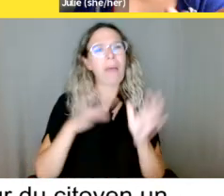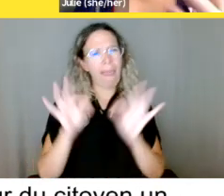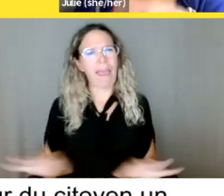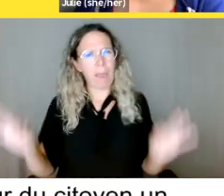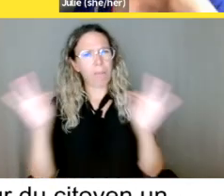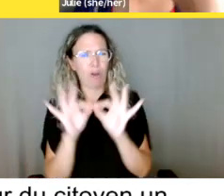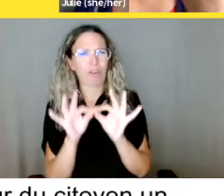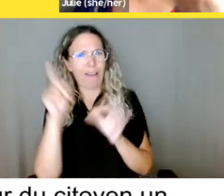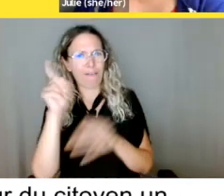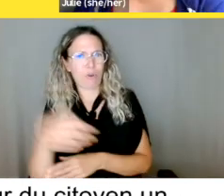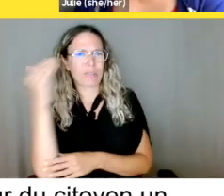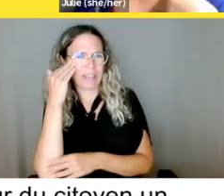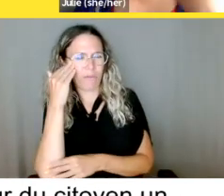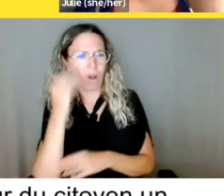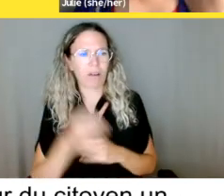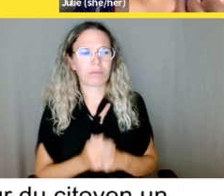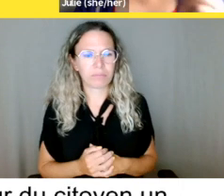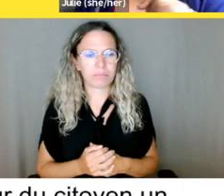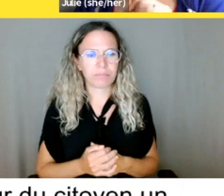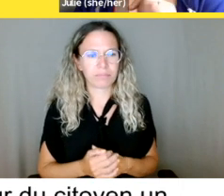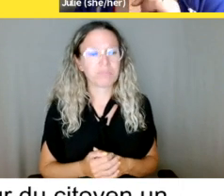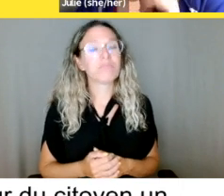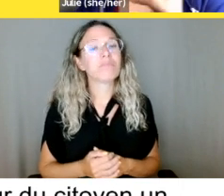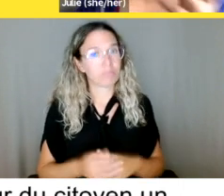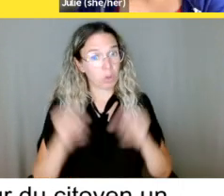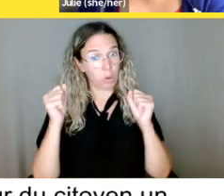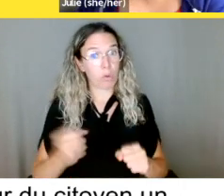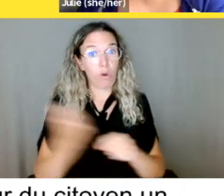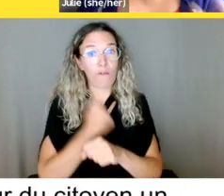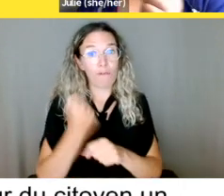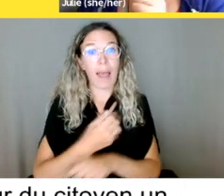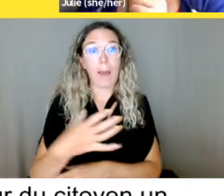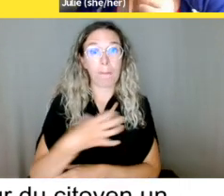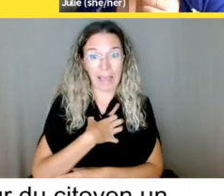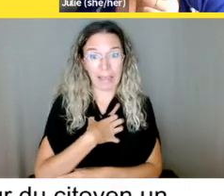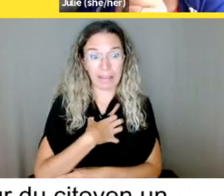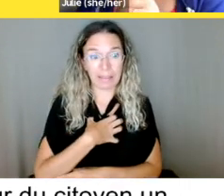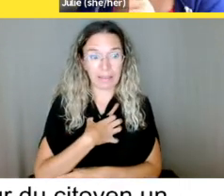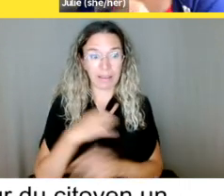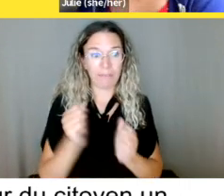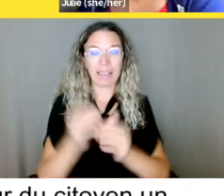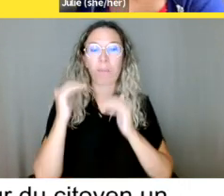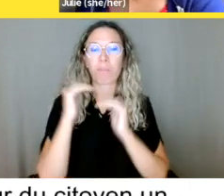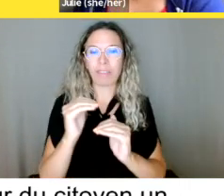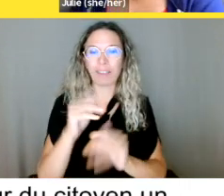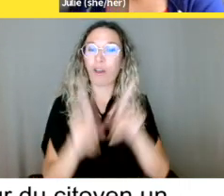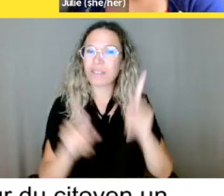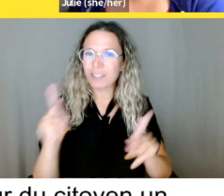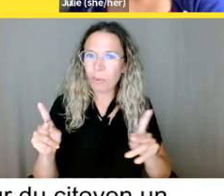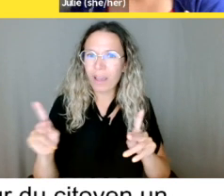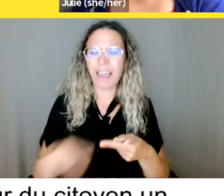auprès du protecteur du citoyen, l'Ombudsman de Montréal, l'Office de la protection du consommateur, mais vous pouvez aussi,